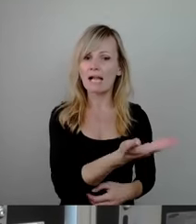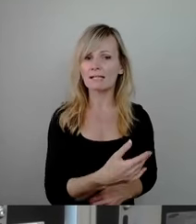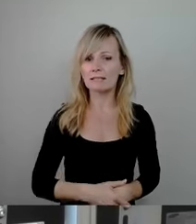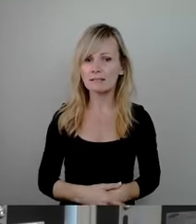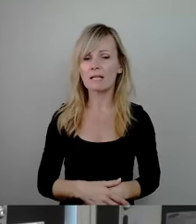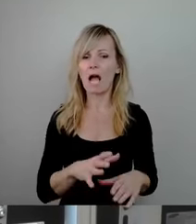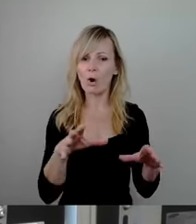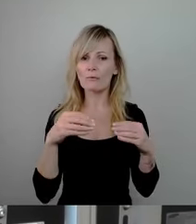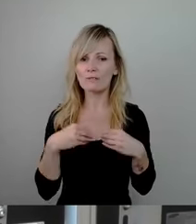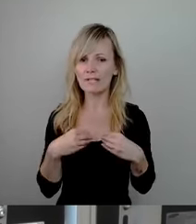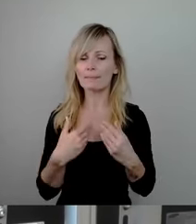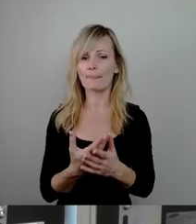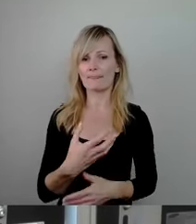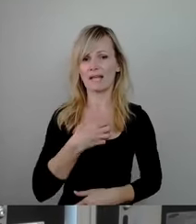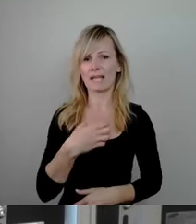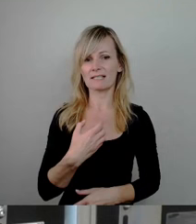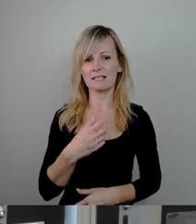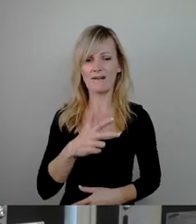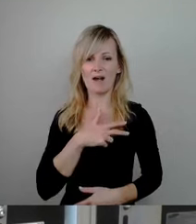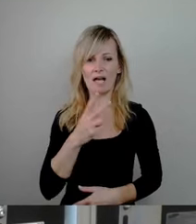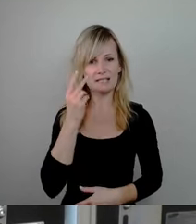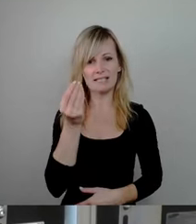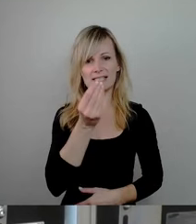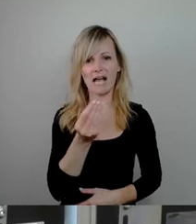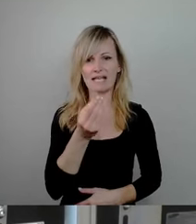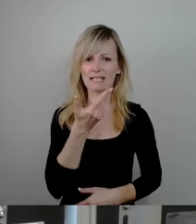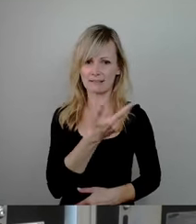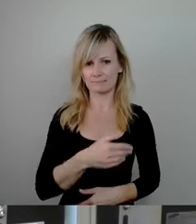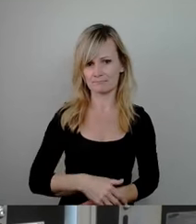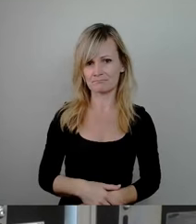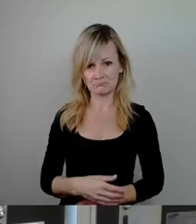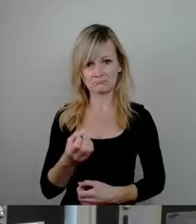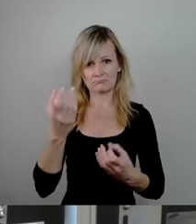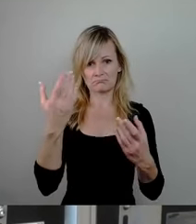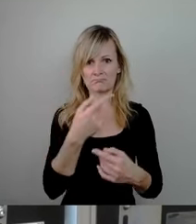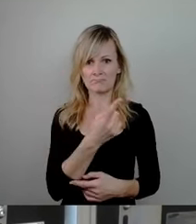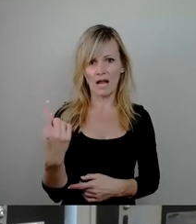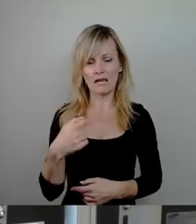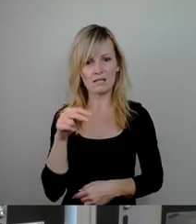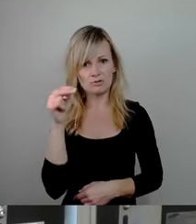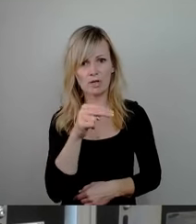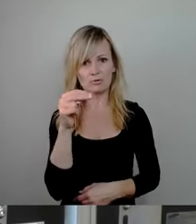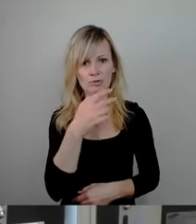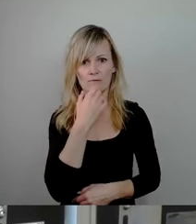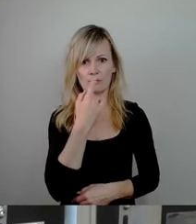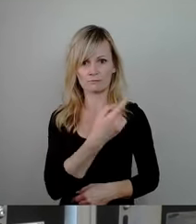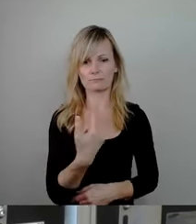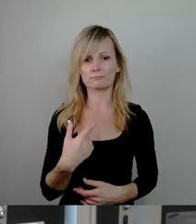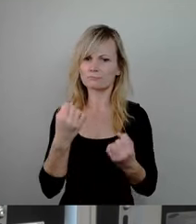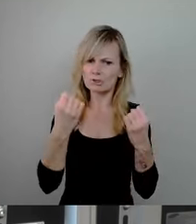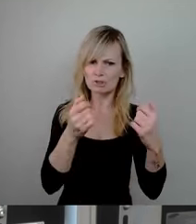auf in den Reigen der Dresdner Wahrzeichen. Das Zeug dazu hat sie sichtbar. Selbstverständlich gesichert und so,